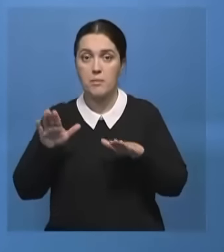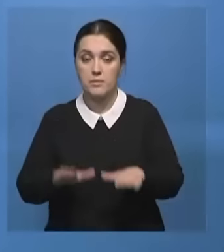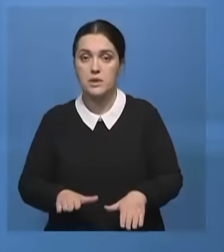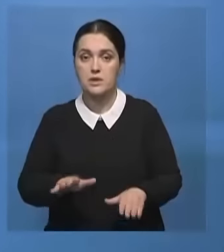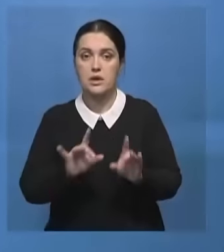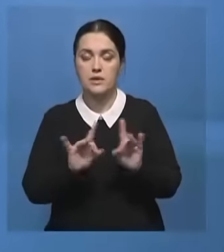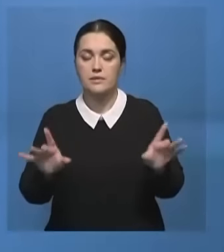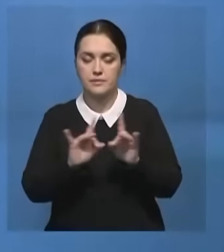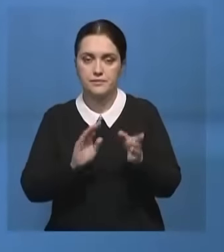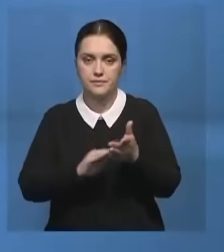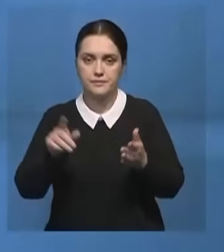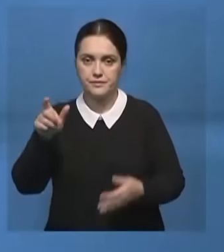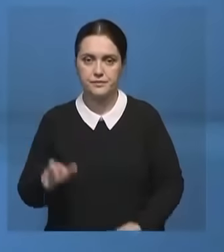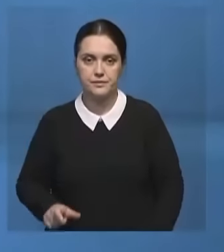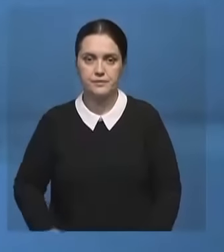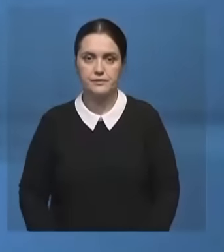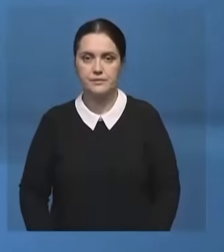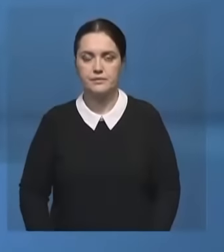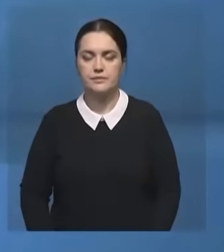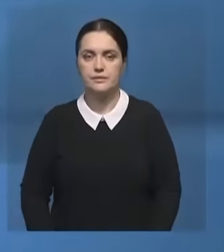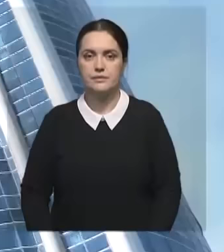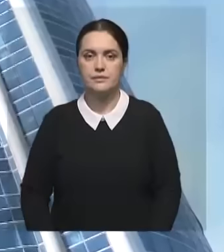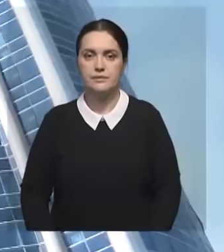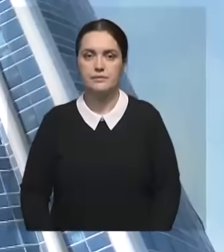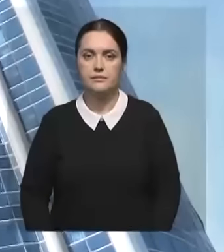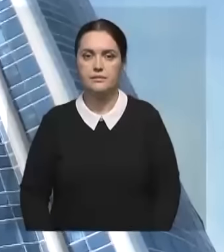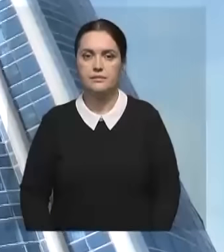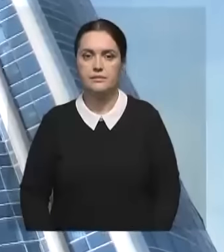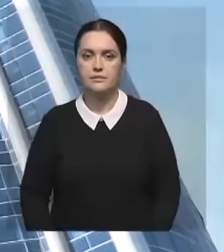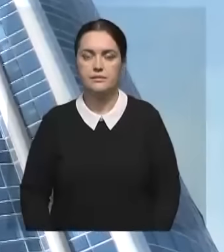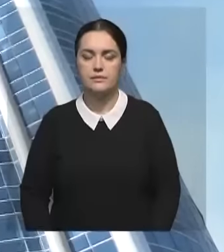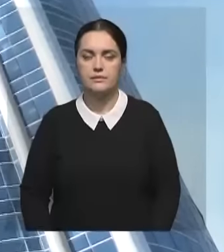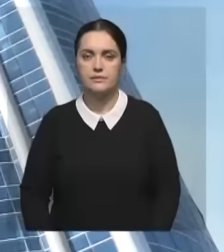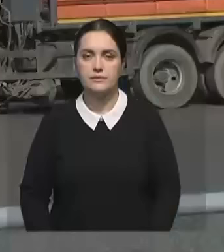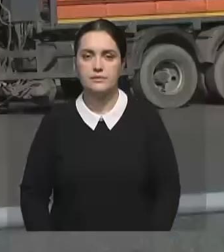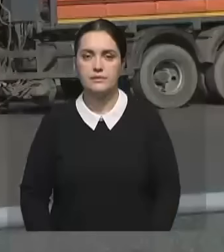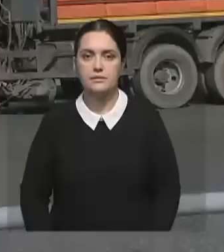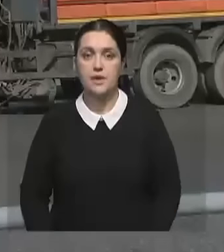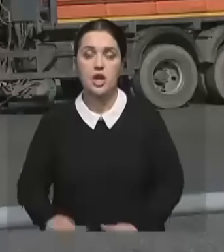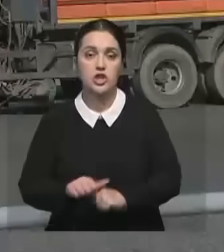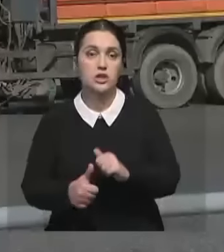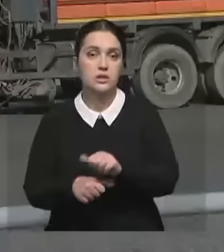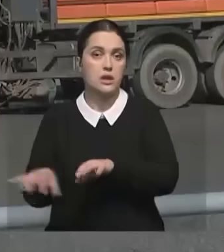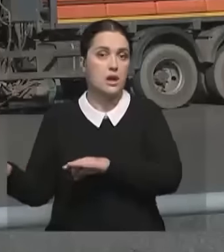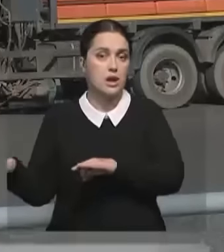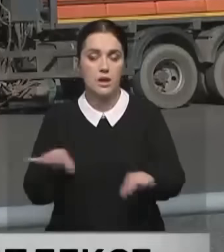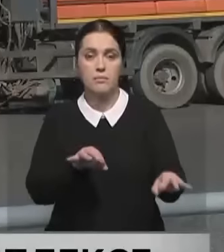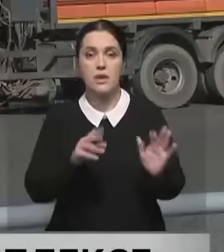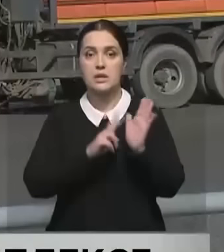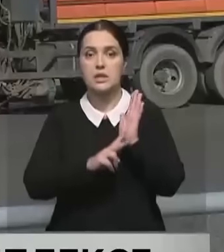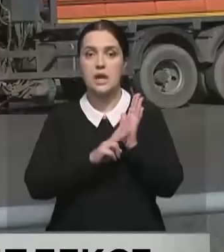Хронология происшествия у Ануара Абдрахманова. 16 единиц техники и больше 70